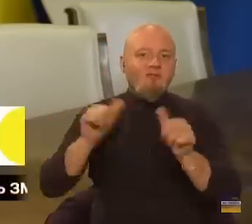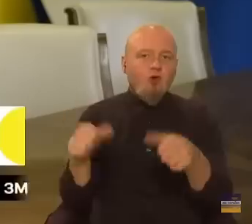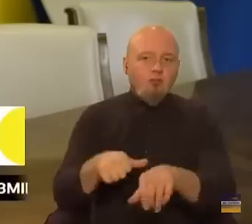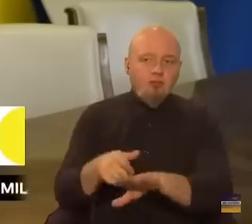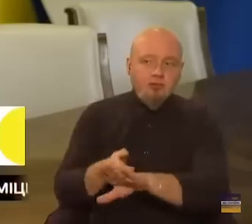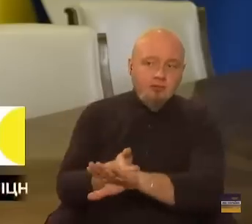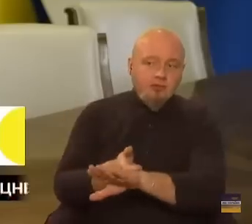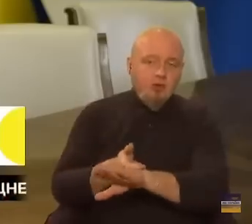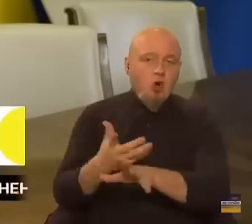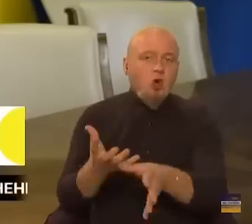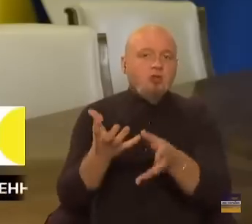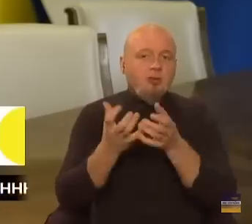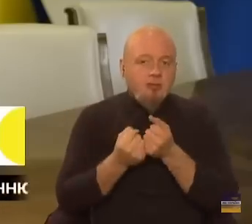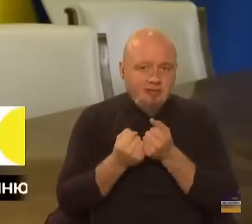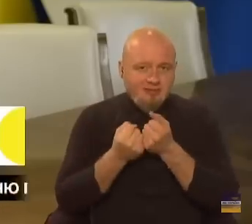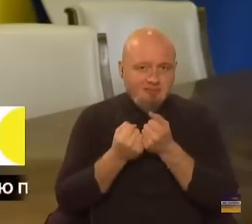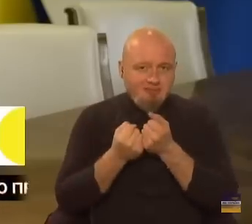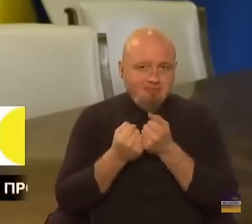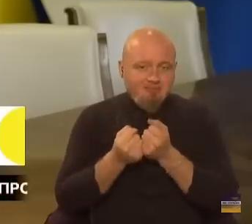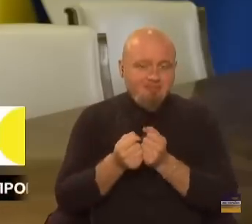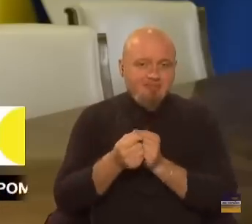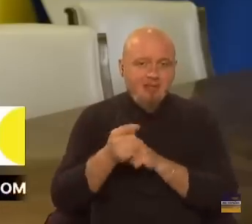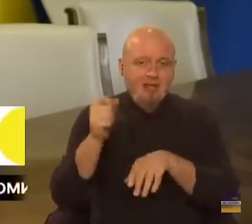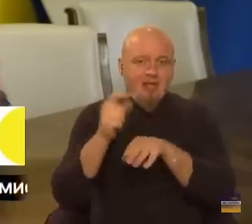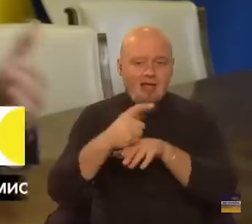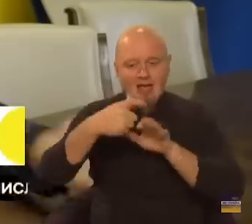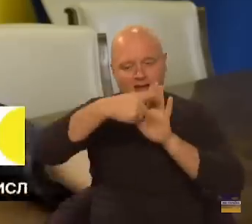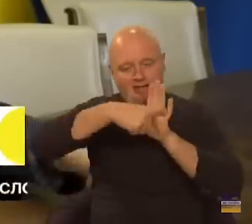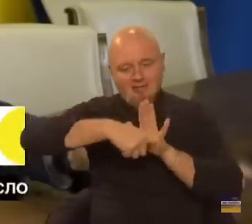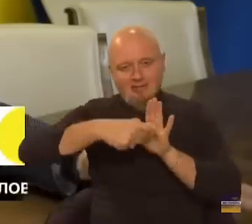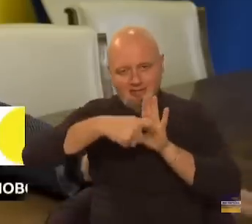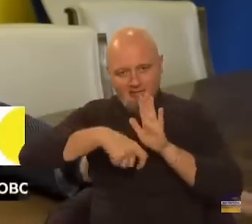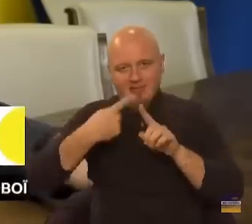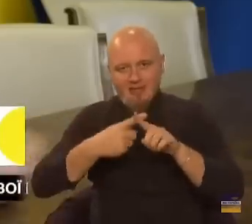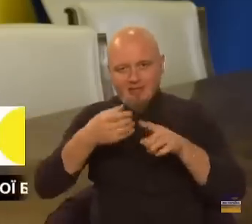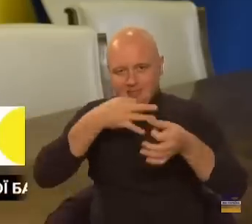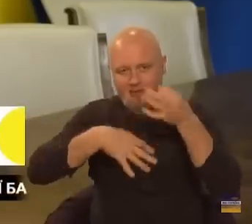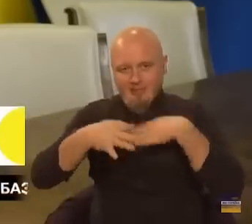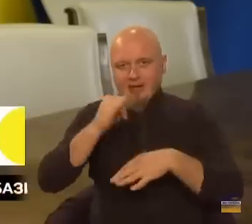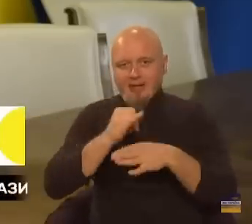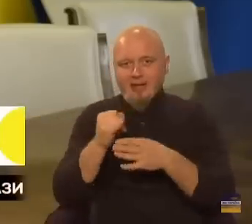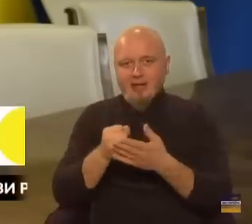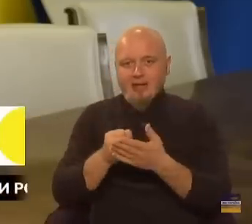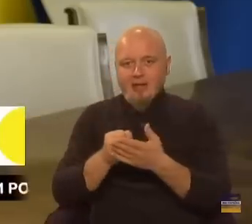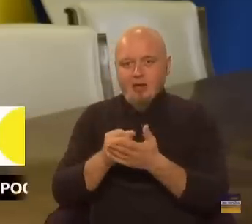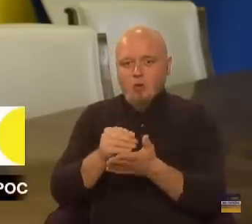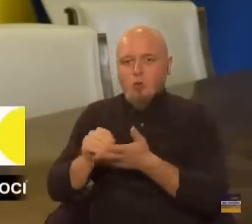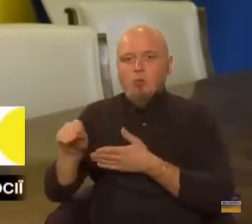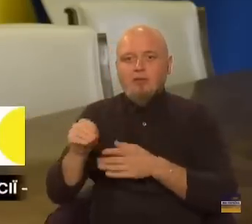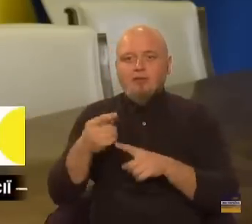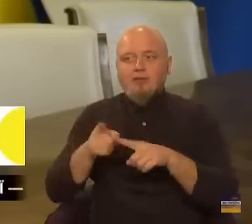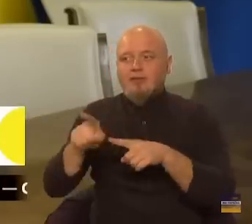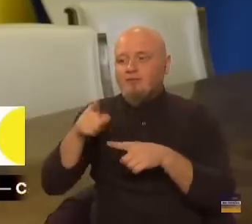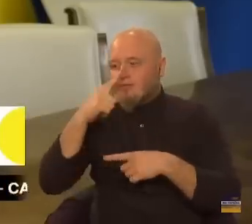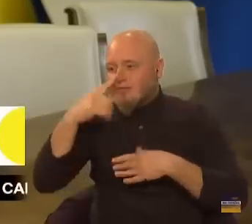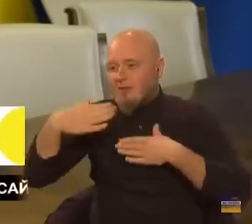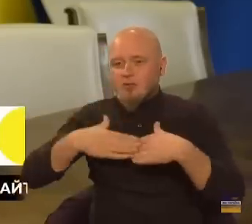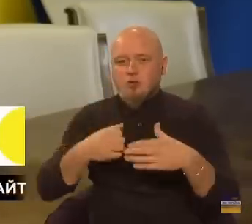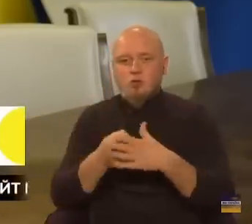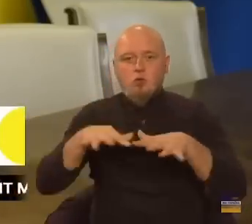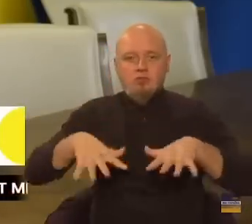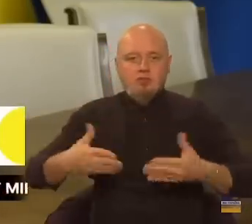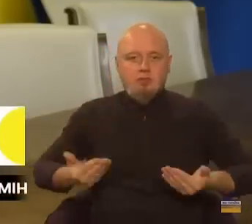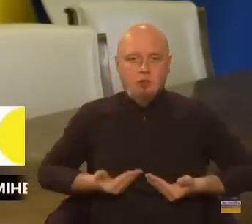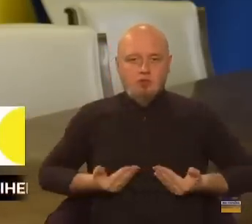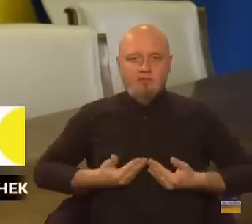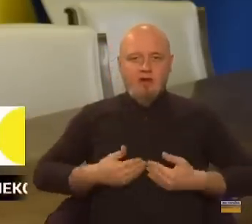формі отримати рецепт на цей препарат і погасити його в найближчий до місця